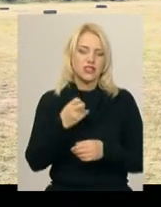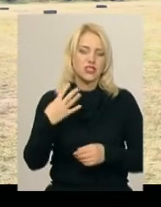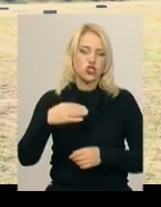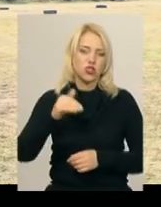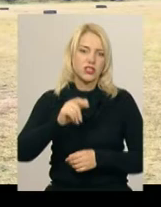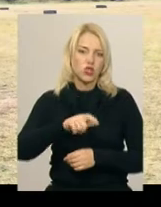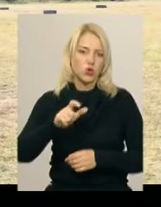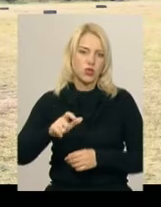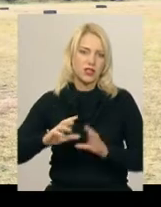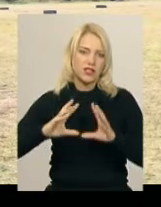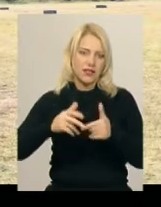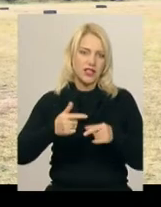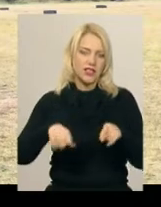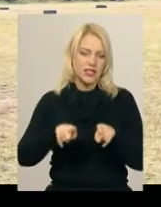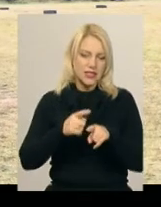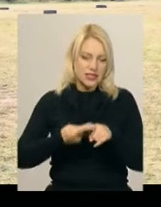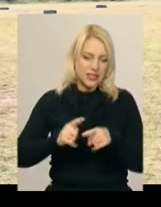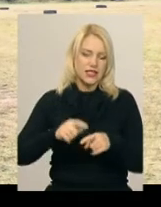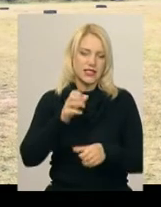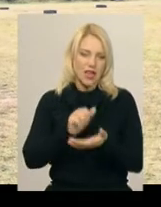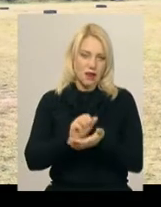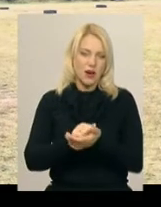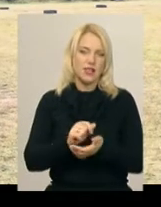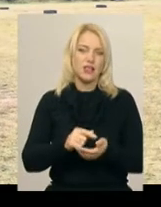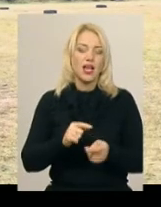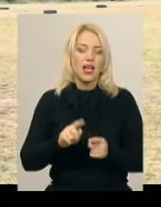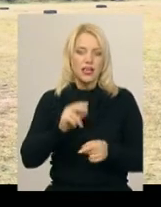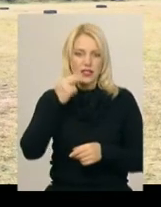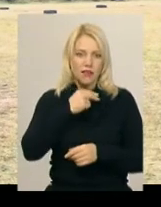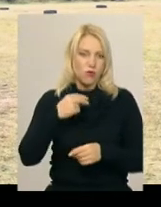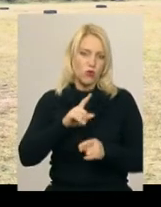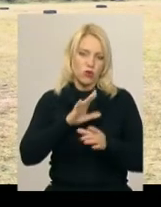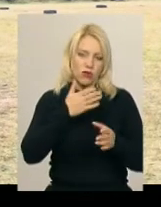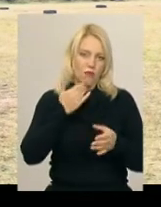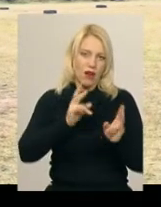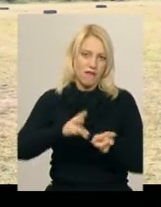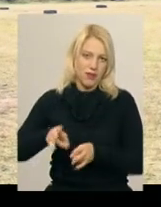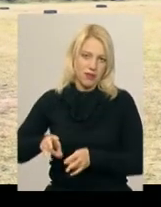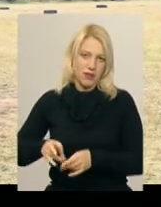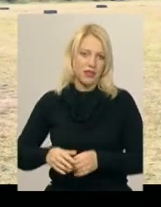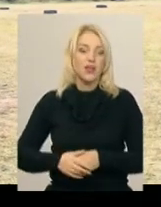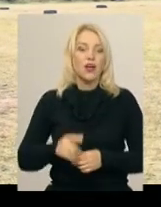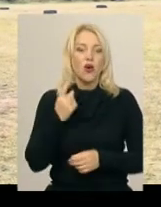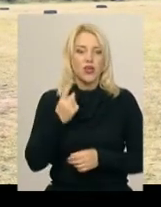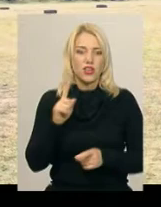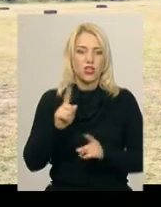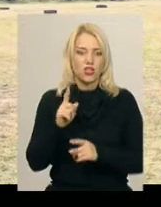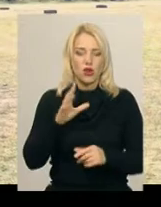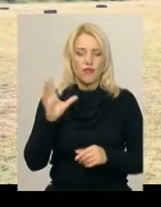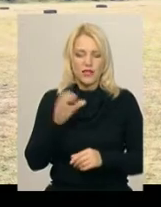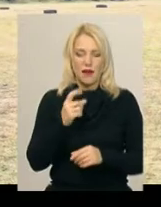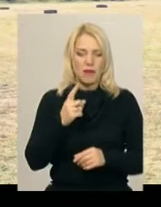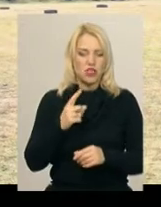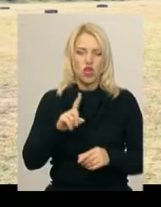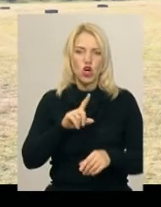тисяч людей в світі нею займаються. І пу-пу-пу, ніколи в світі ні одного нещасного вибуху. Перше, що робиться на всіх цих